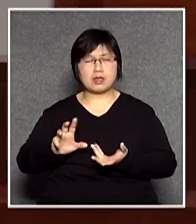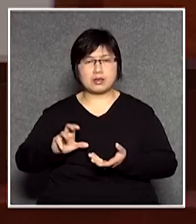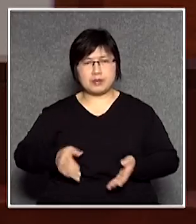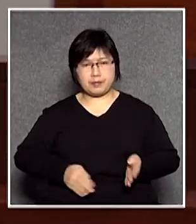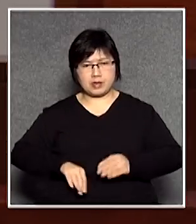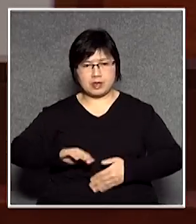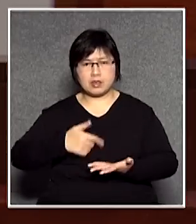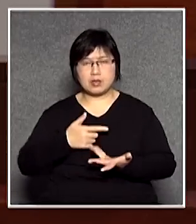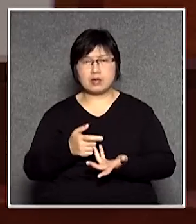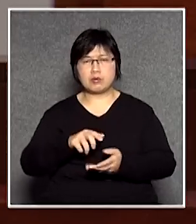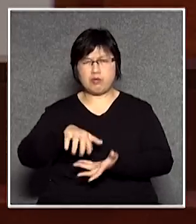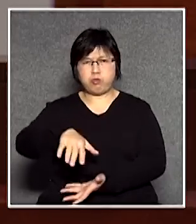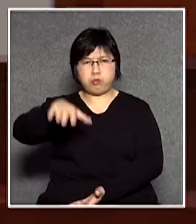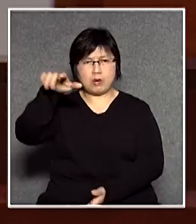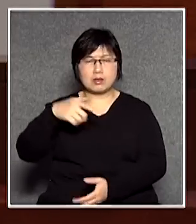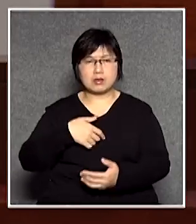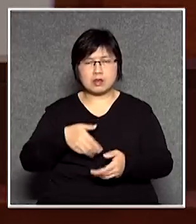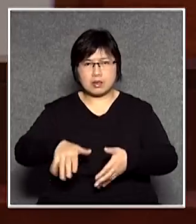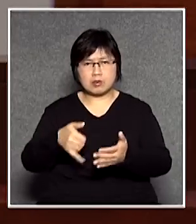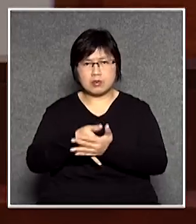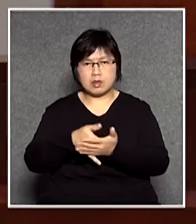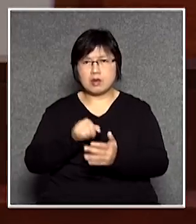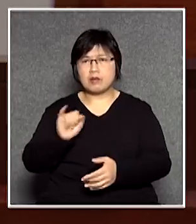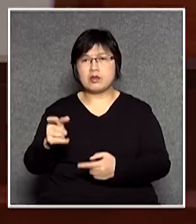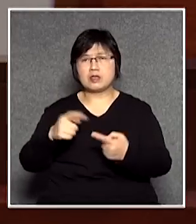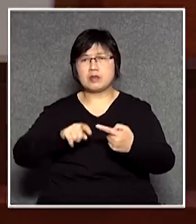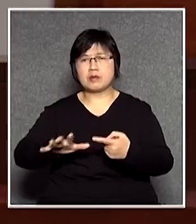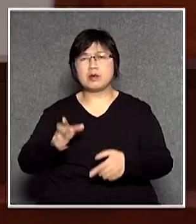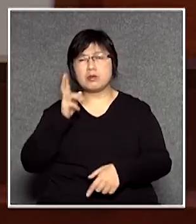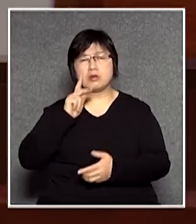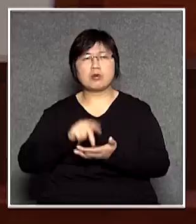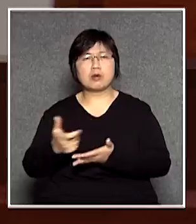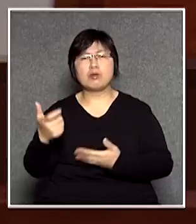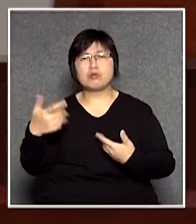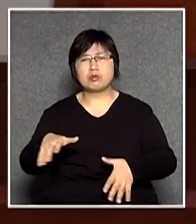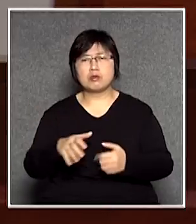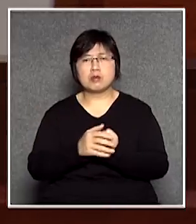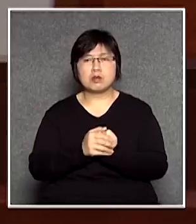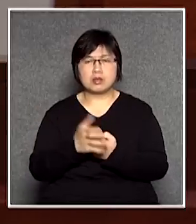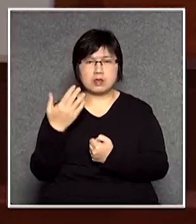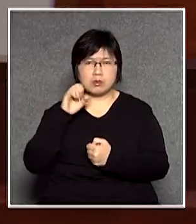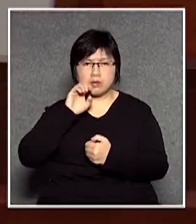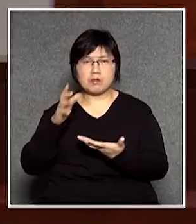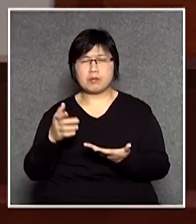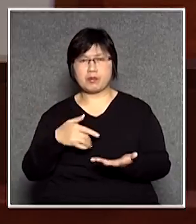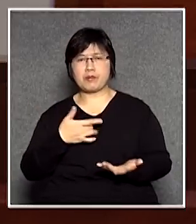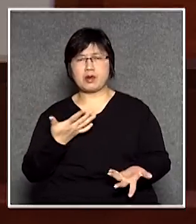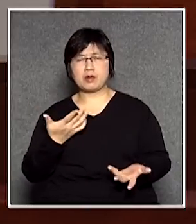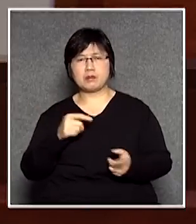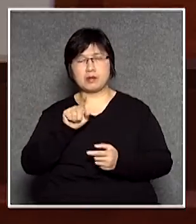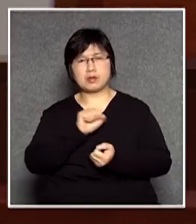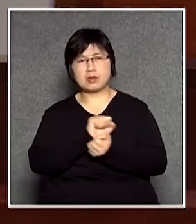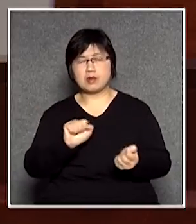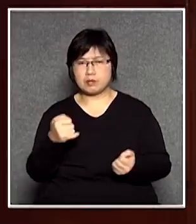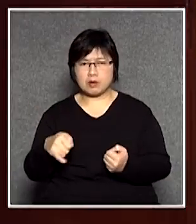這街那個太離譜了但是這些呢1500元對他來講就當交租而已之前我都講過了根本就沒有辦法解決問題的